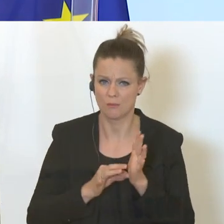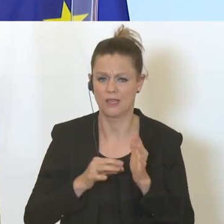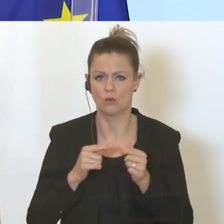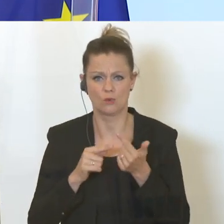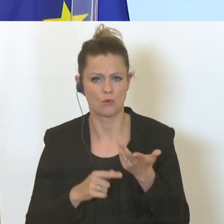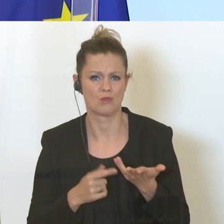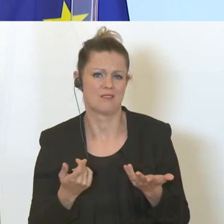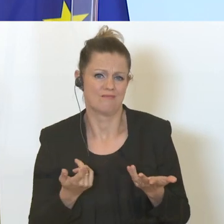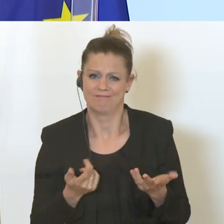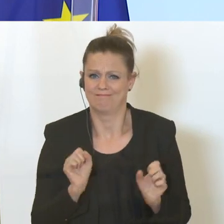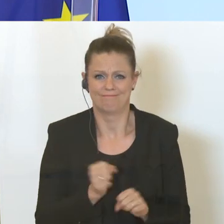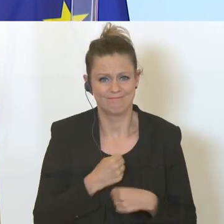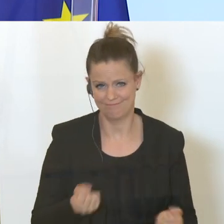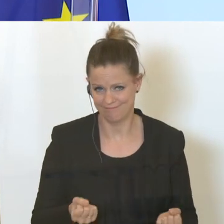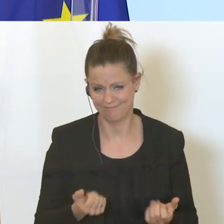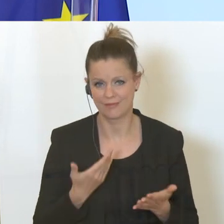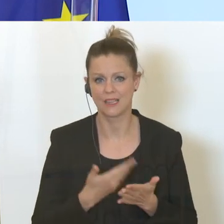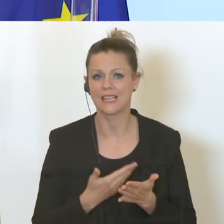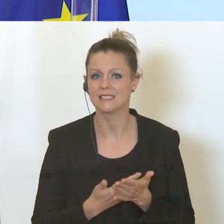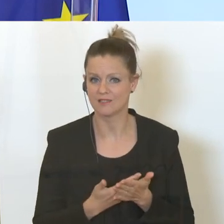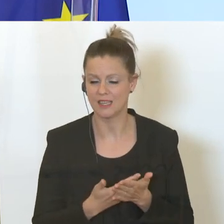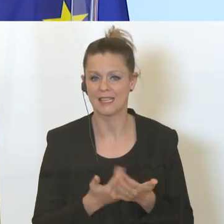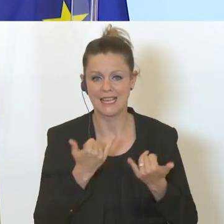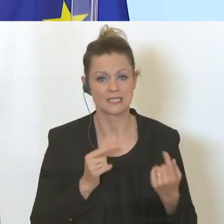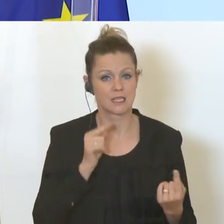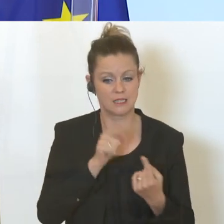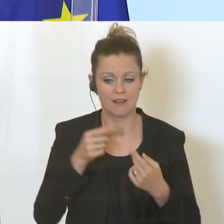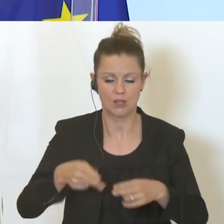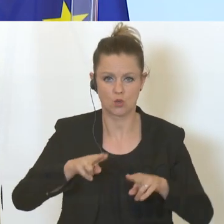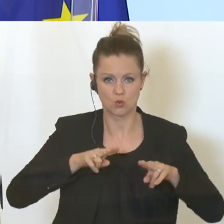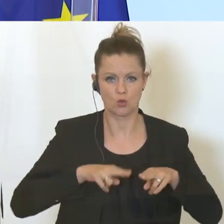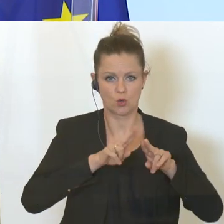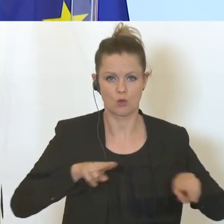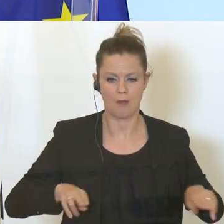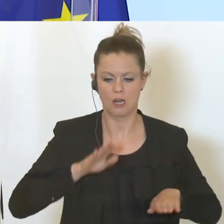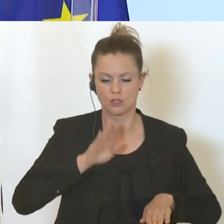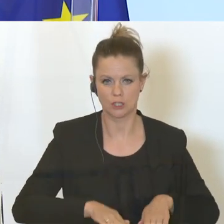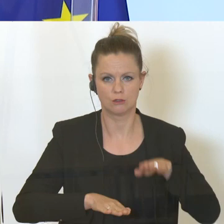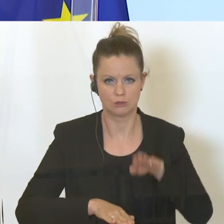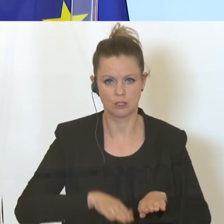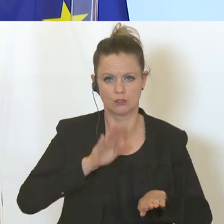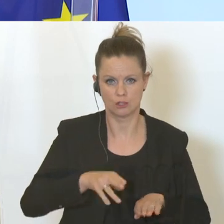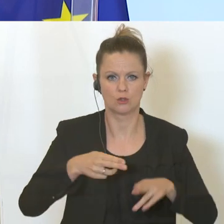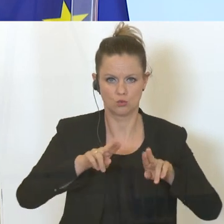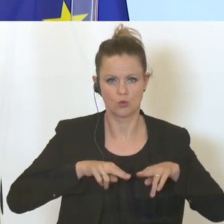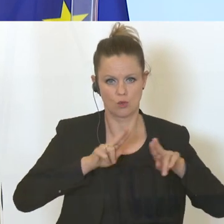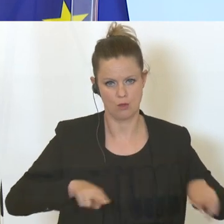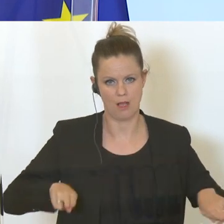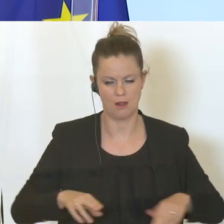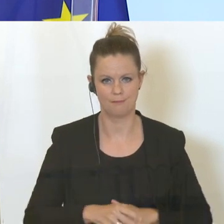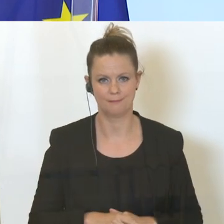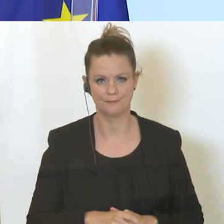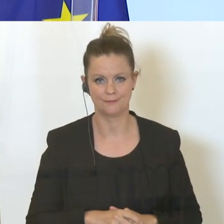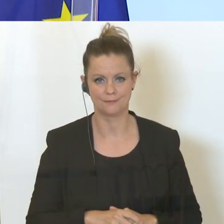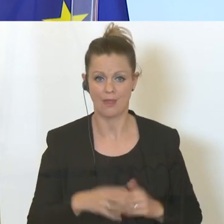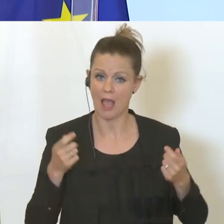unmöglich und dementsprechend ist das Ziel jetzt, dass wir wieder zur Normalität Schritt für Schritt zurückkehren. Ich